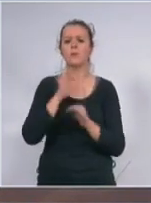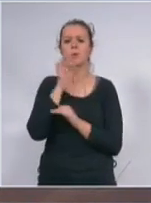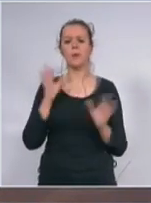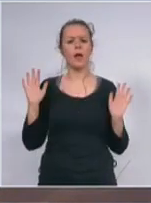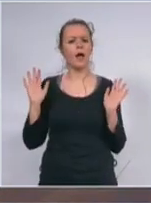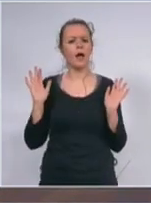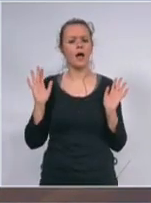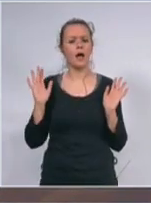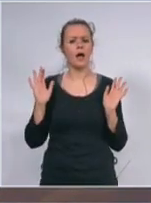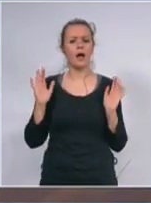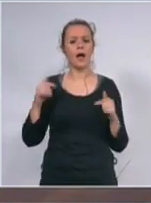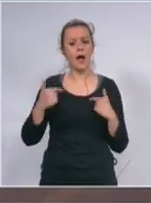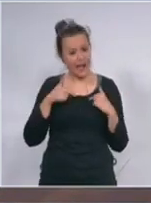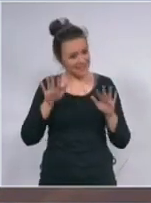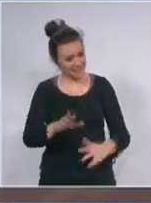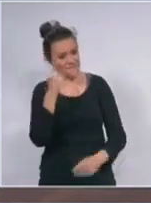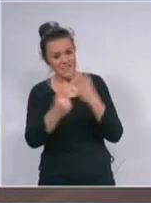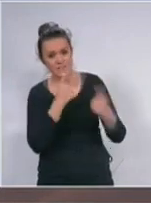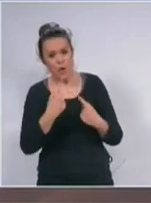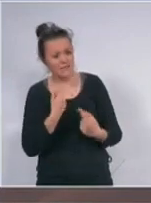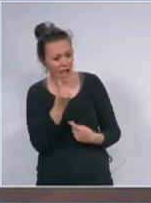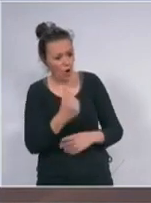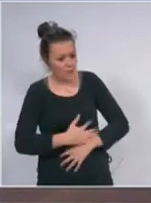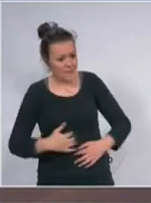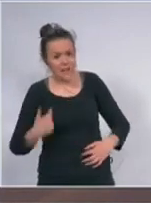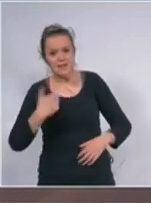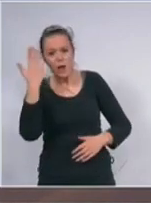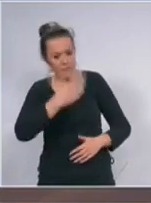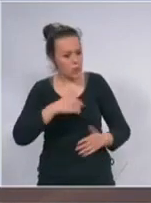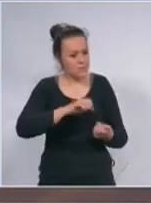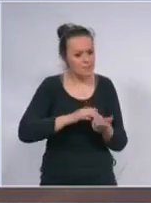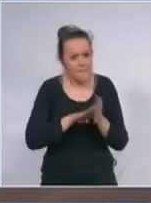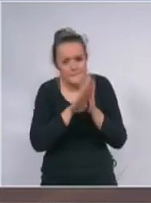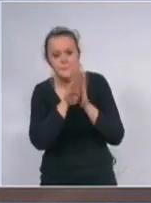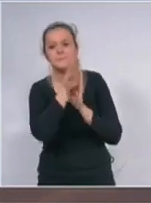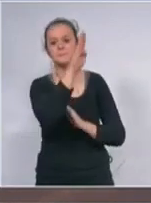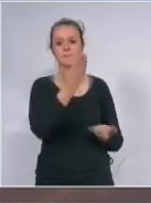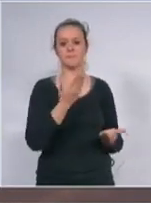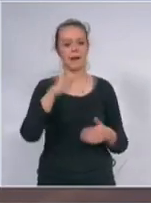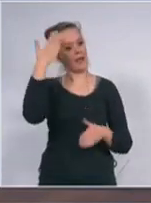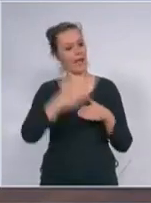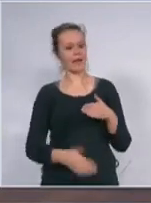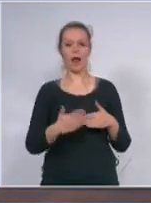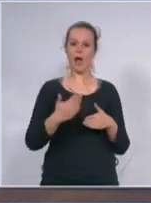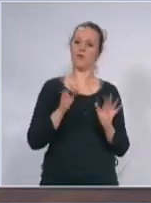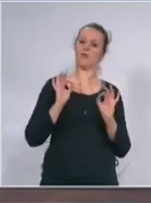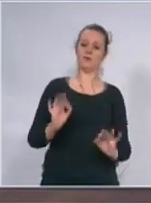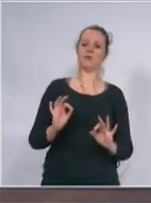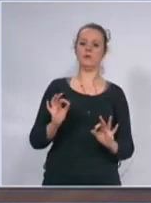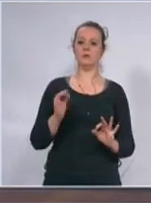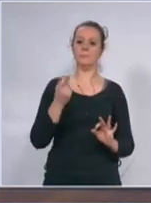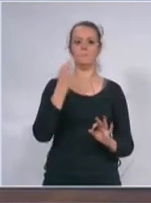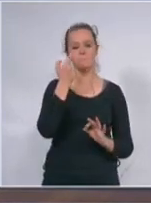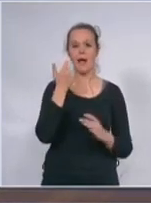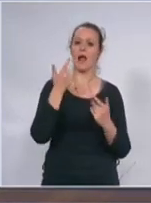da izvučete zemlju iz tako teške ekonomske krize da vam sve krene dobro da se konačno vidi sunce na kraju i svetlost na kraju